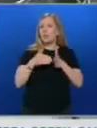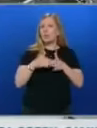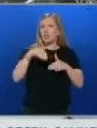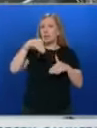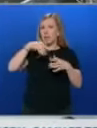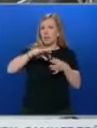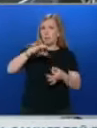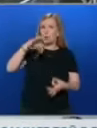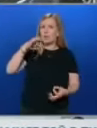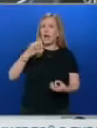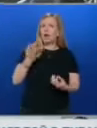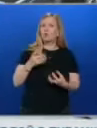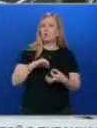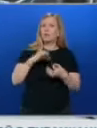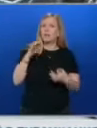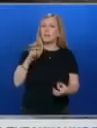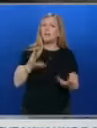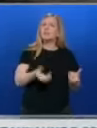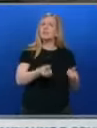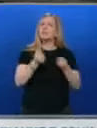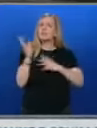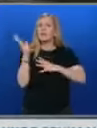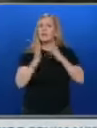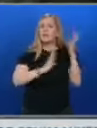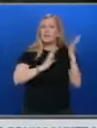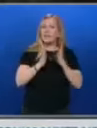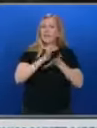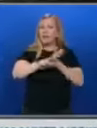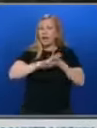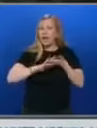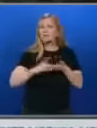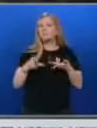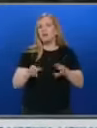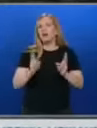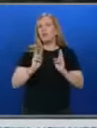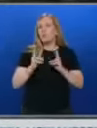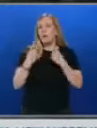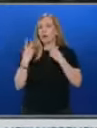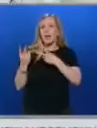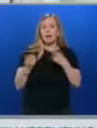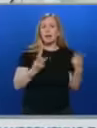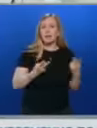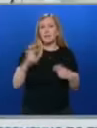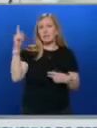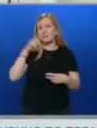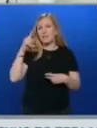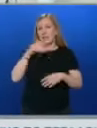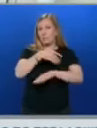няколко метра. Изкоренени дървета, електрорадикални наноси. Това е обичайната гледка по улиците сега.